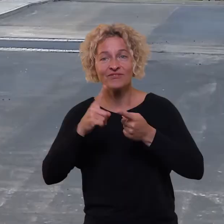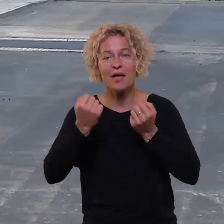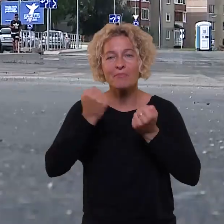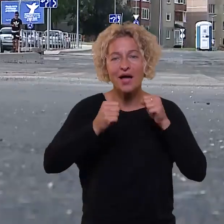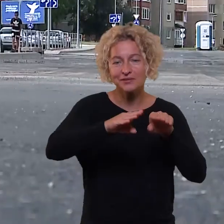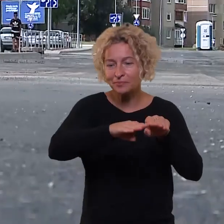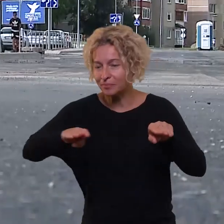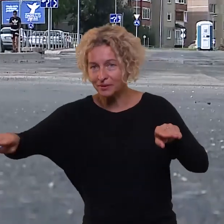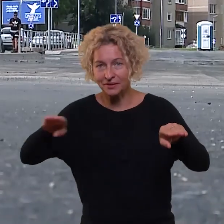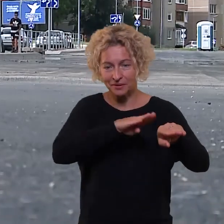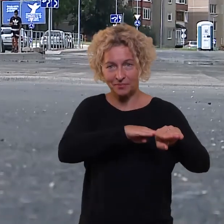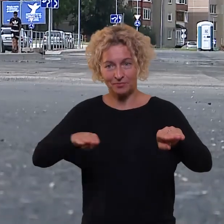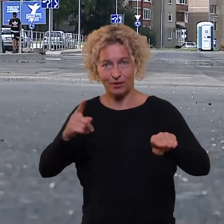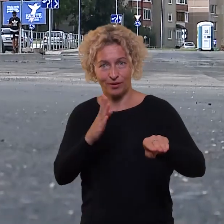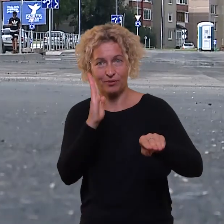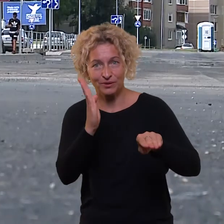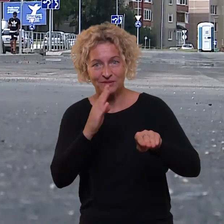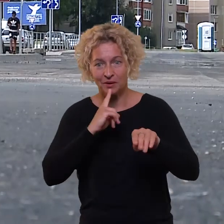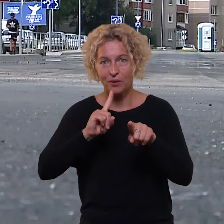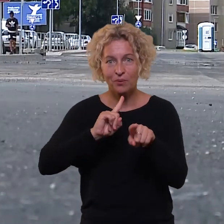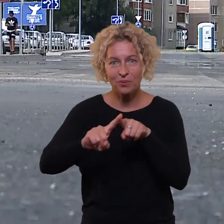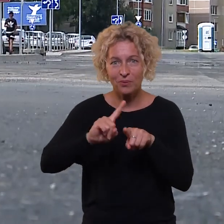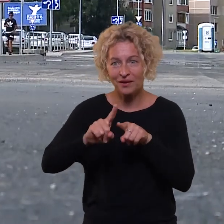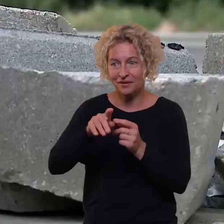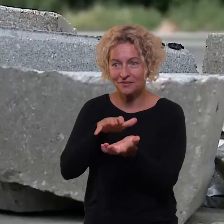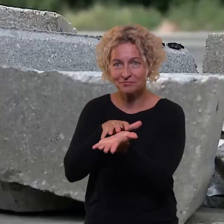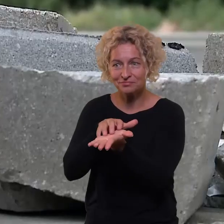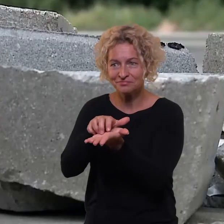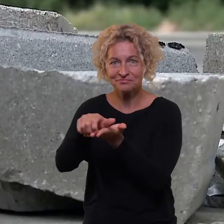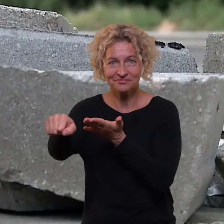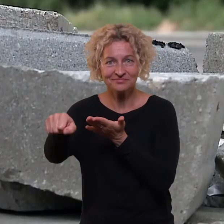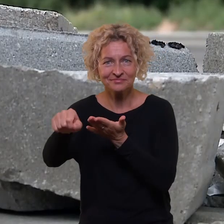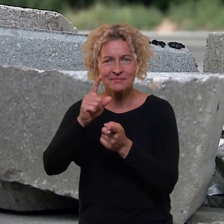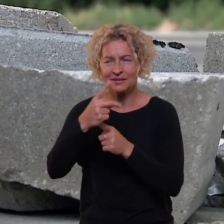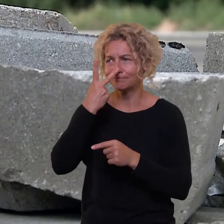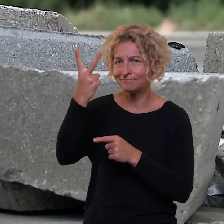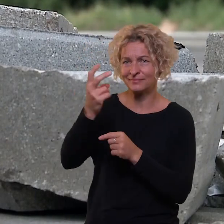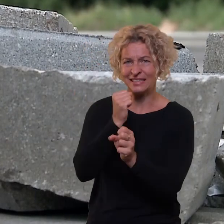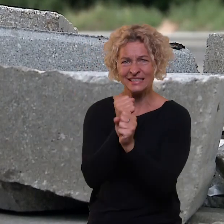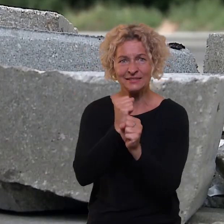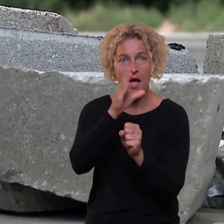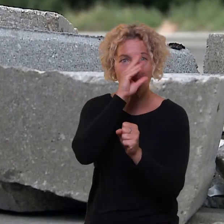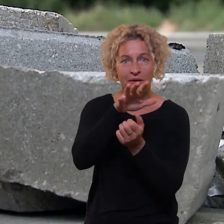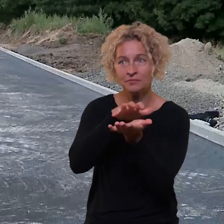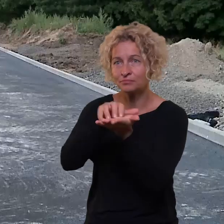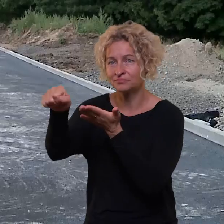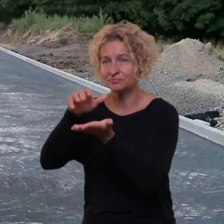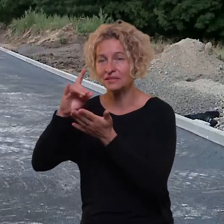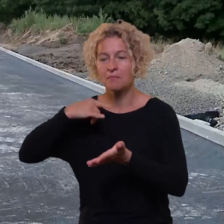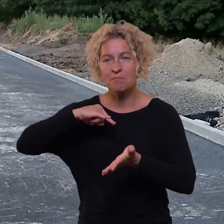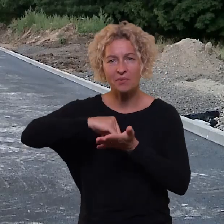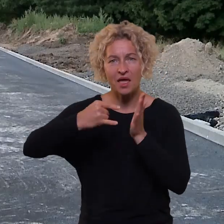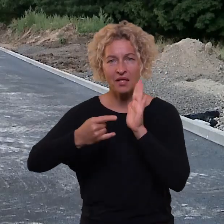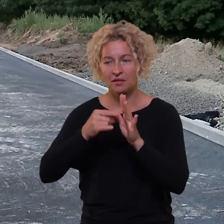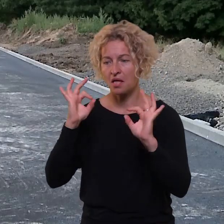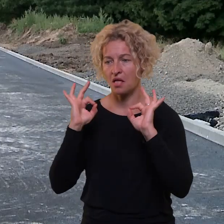inkštelės. Kasdien jūs vis labiau įgauna savo tikrąjį pavydalą. Įrengimo darbais stipriai pasistumėjo į priekį. Jei viskas vyks